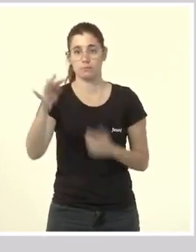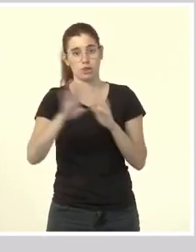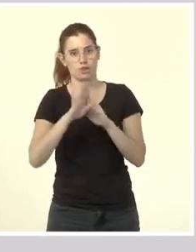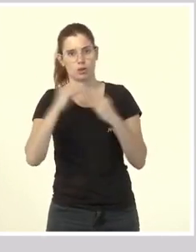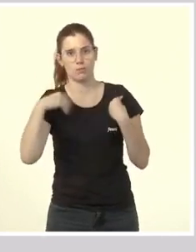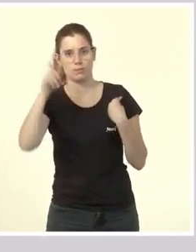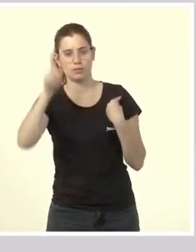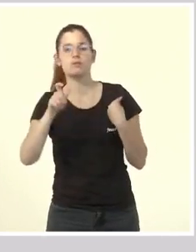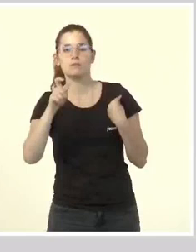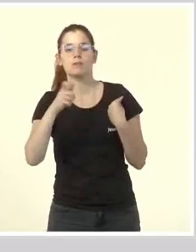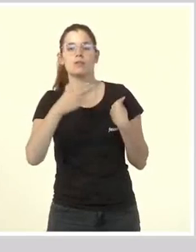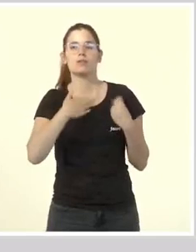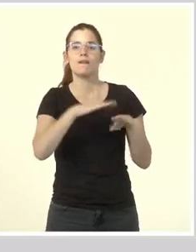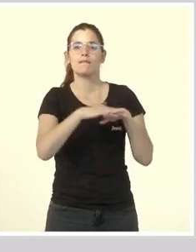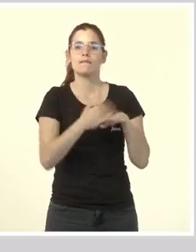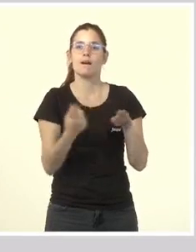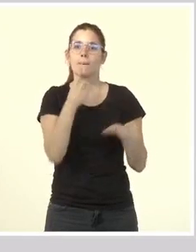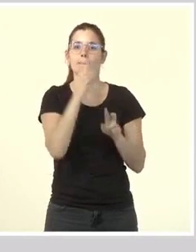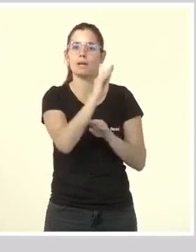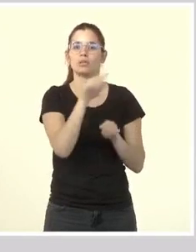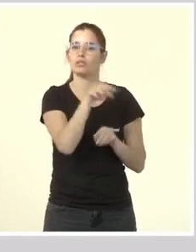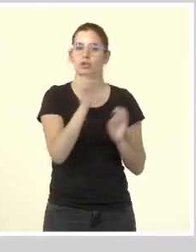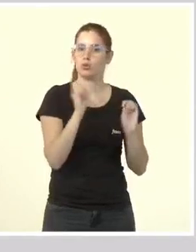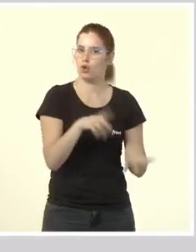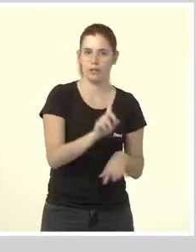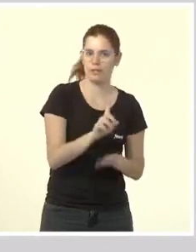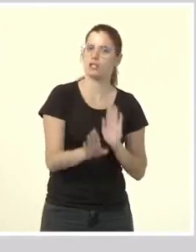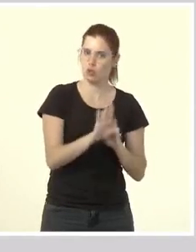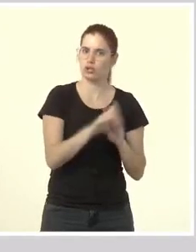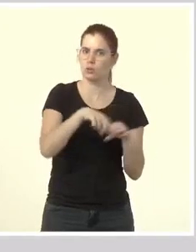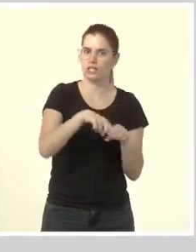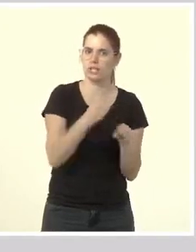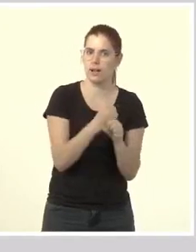Sí, permítame que le repregunte. Entonces, usted no piensa dimitir i va seguir en el cargo.